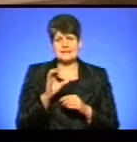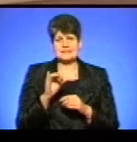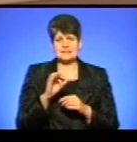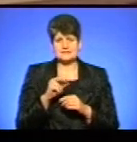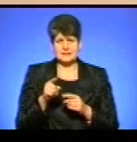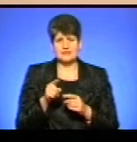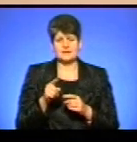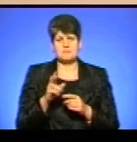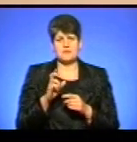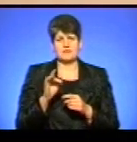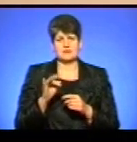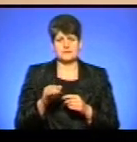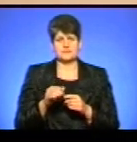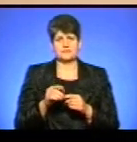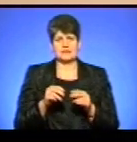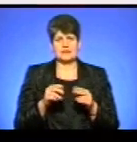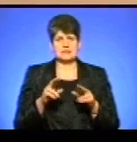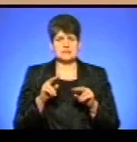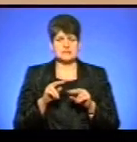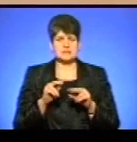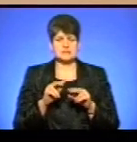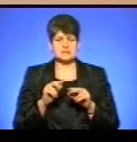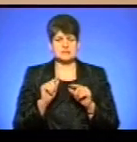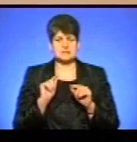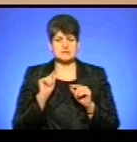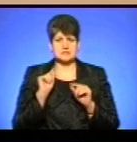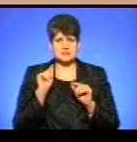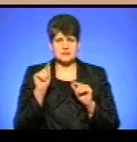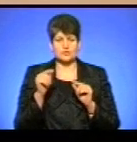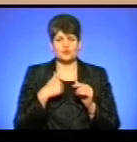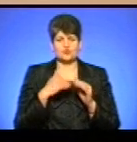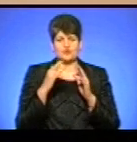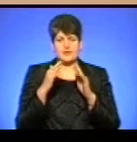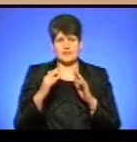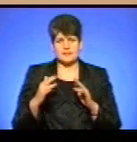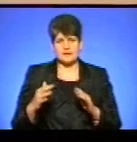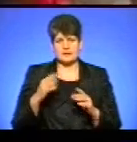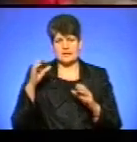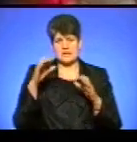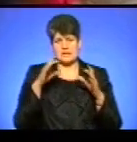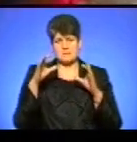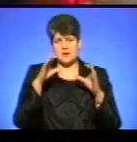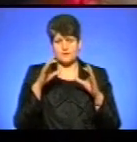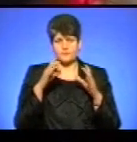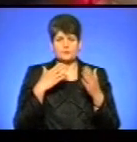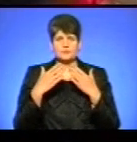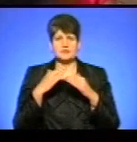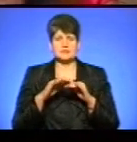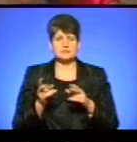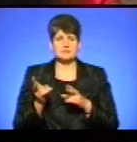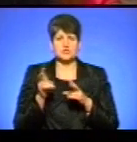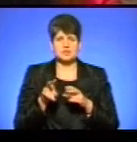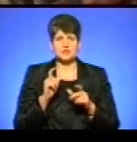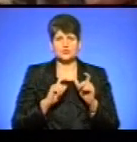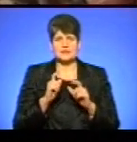харчового бирівника». «Зірочку. Я ще хочу ялинку і хмарку». Поспілкуватися з дітьми прийшли